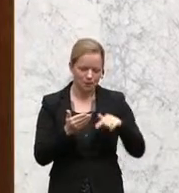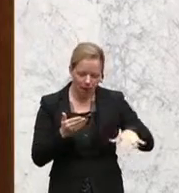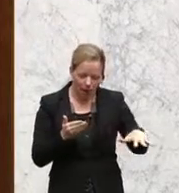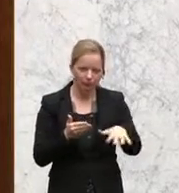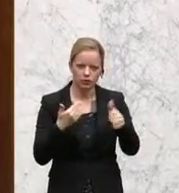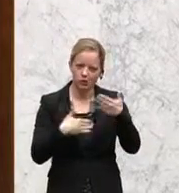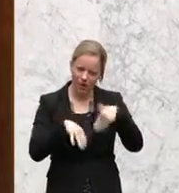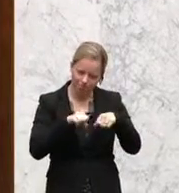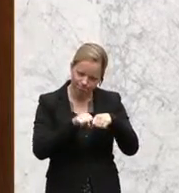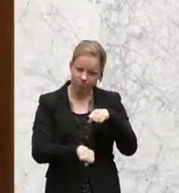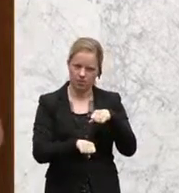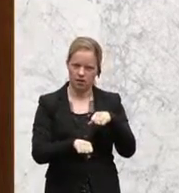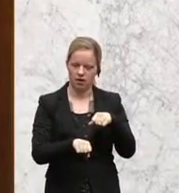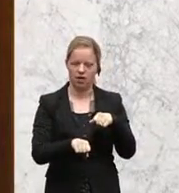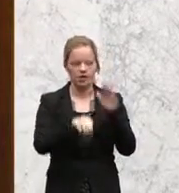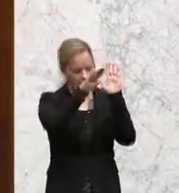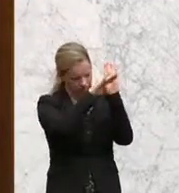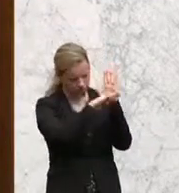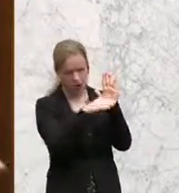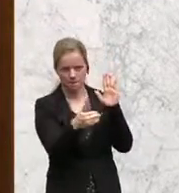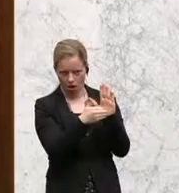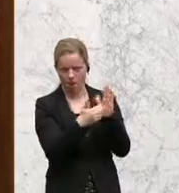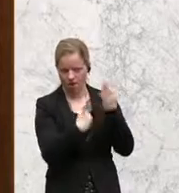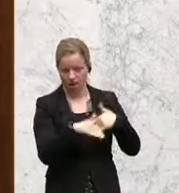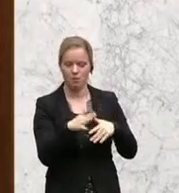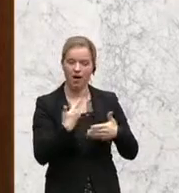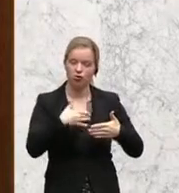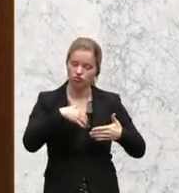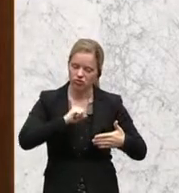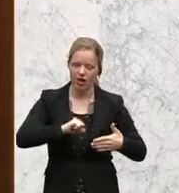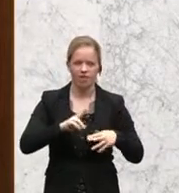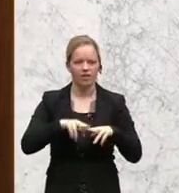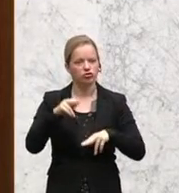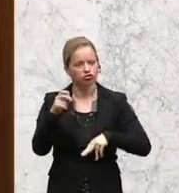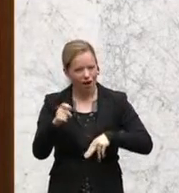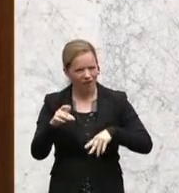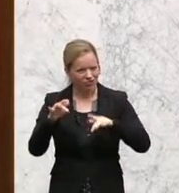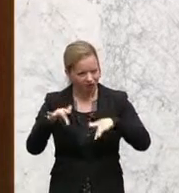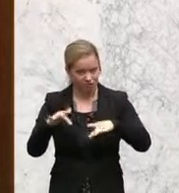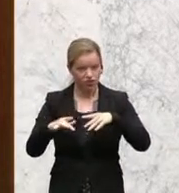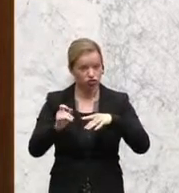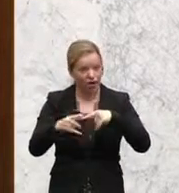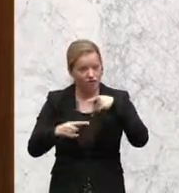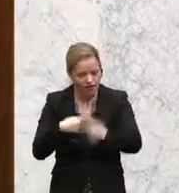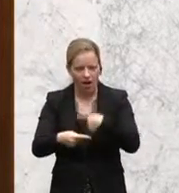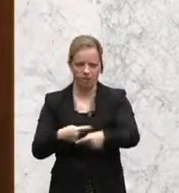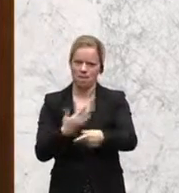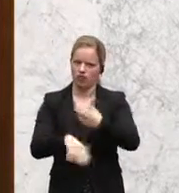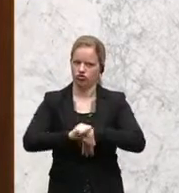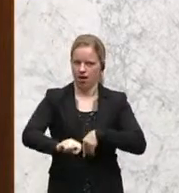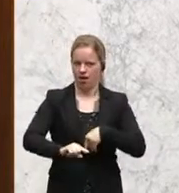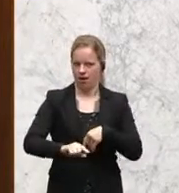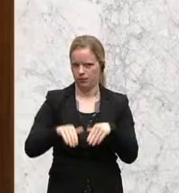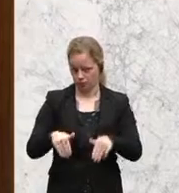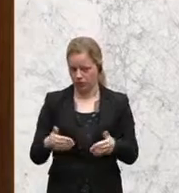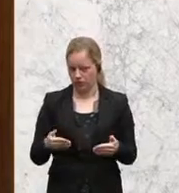auch auf gesetzlicher Basis, aber vor allem in einer schnelleren Abwicklung der Strafverfahren ganz entscheidend, denn sehr viele, die